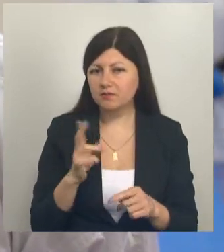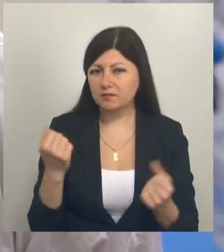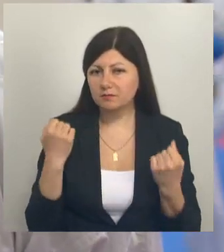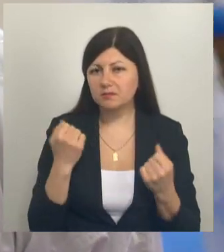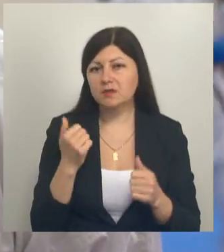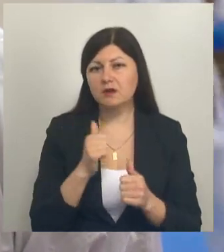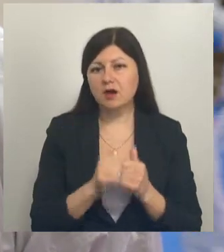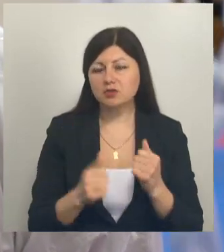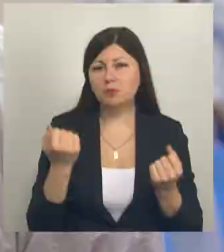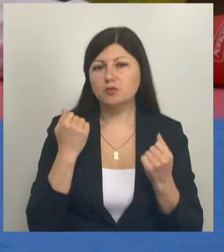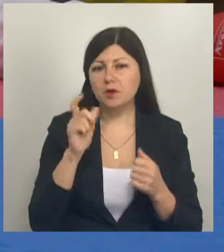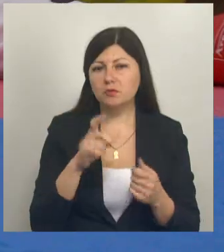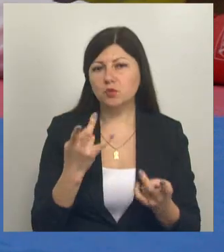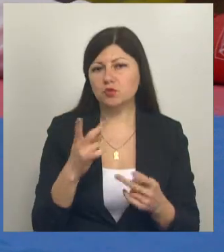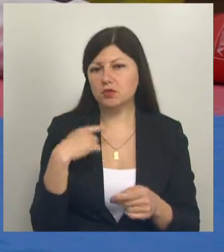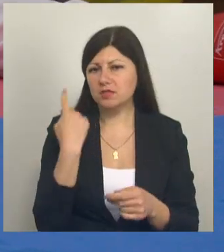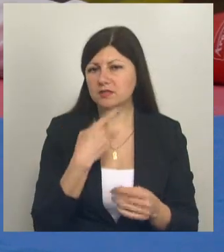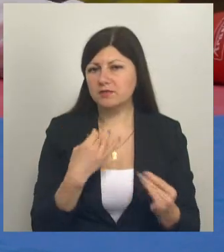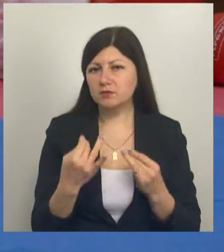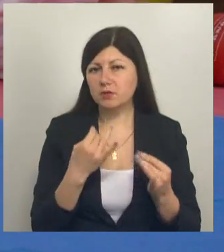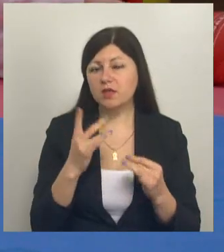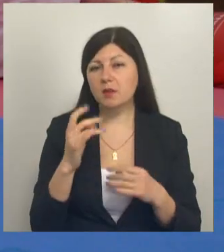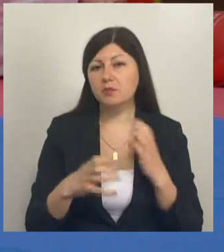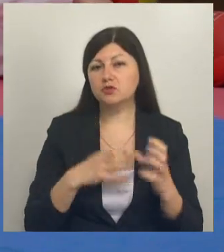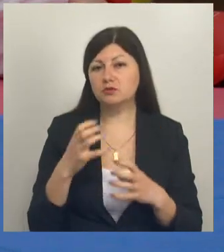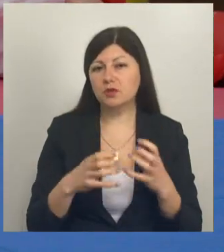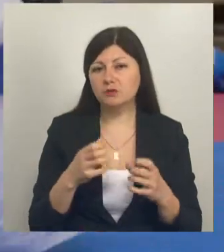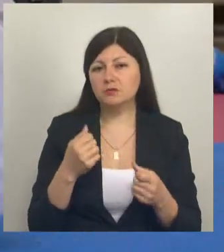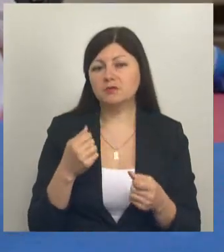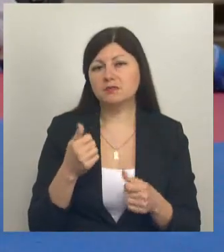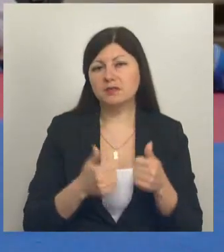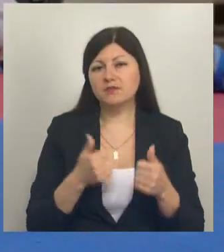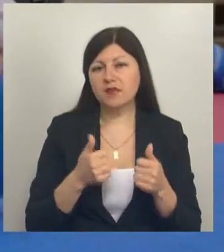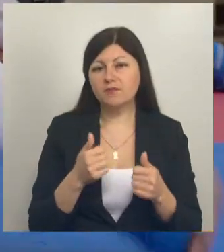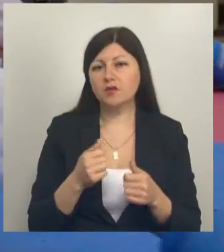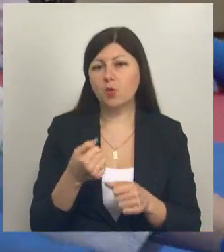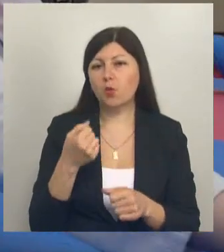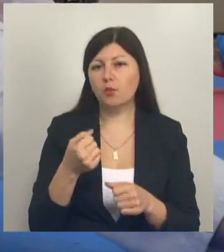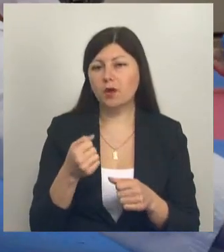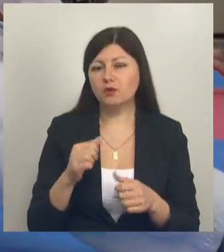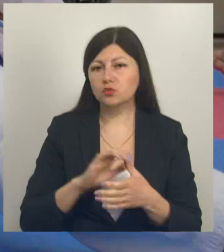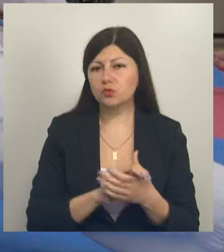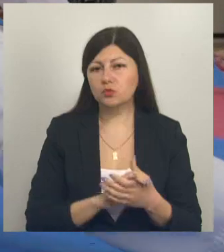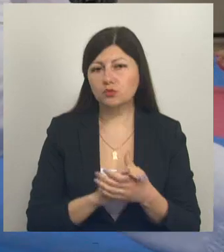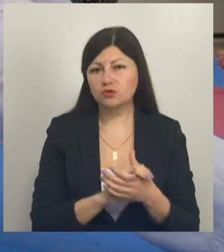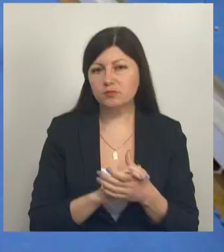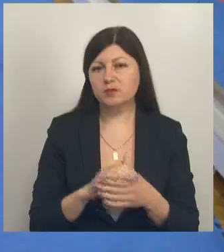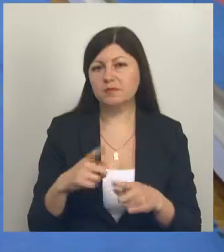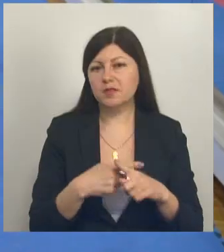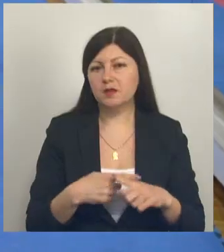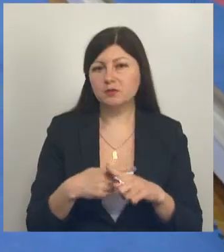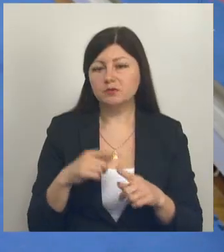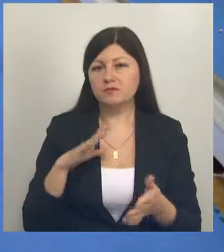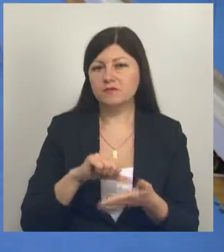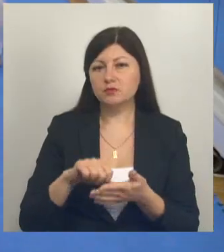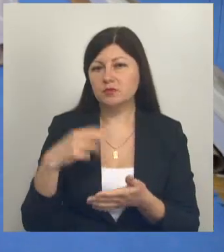нужен индивидуальный подход. На международных соревнованиях Кубок Дружбы в Минске выступили 30 лучших спортсменов Белгородской области.